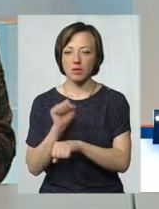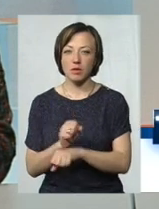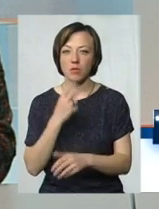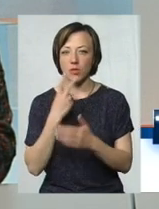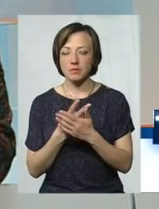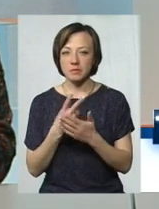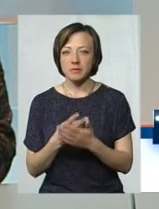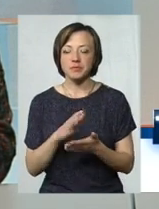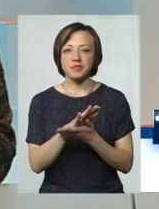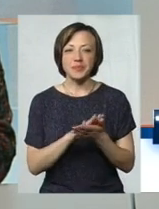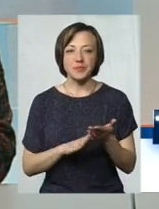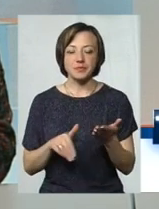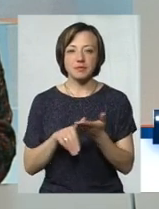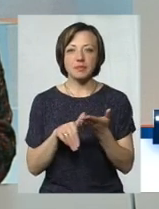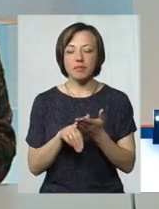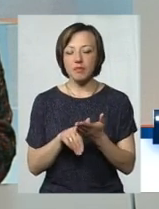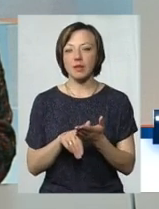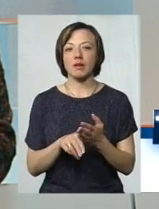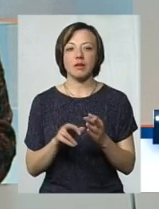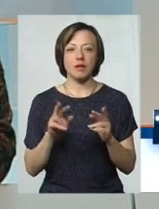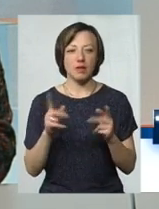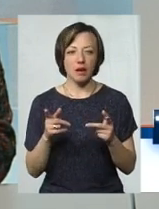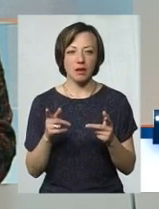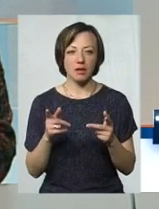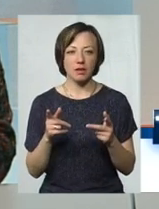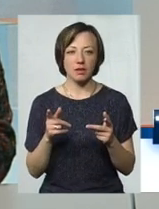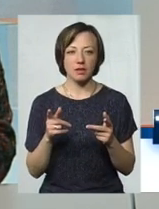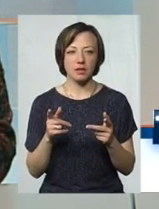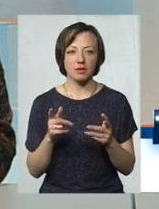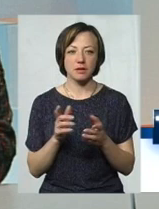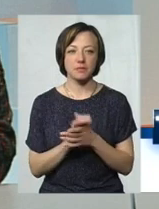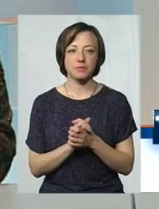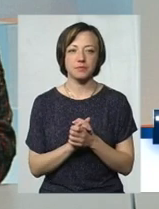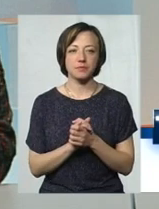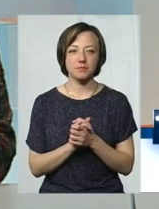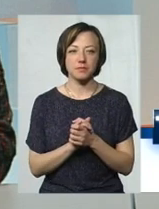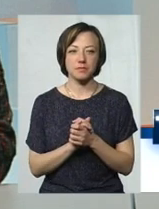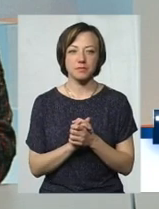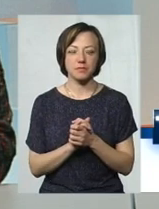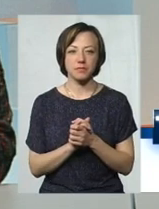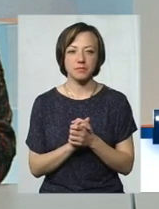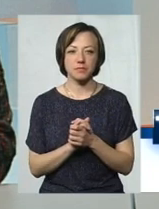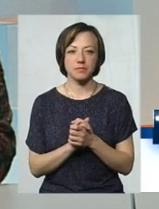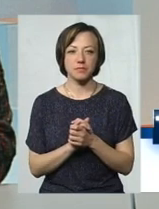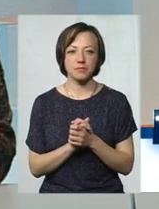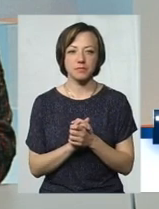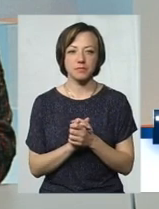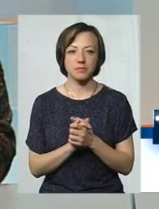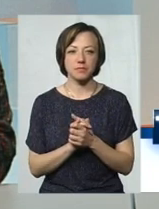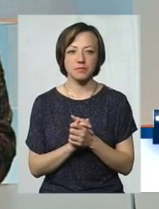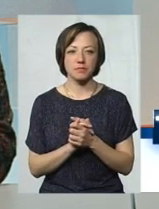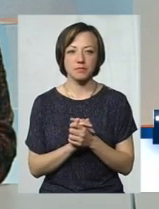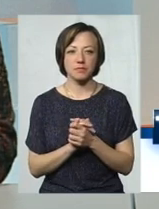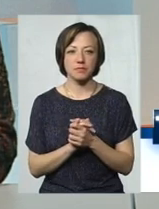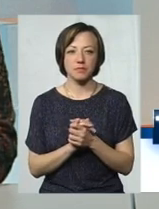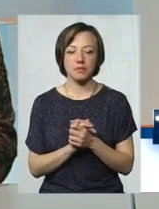і показати інструменти, які є. Тобто ми розуміємо, що, як між для нас плюс, якщо люди будуть обізнані, і нам буде краще, людям буде краще. Тобто вже